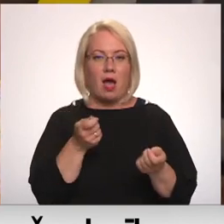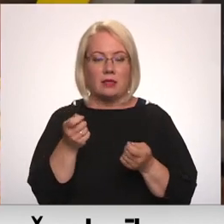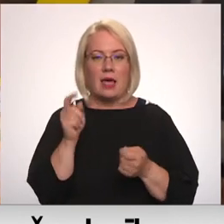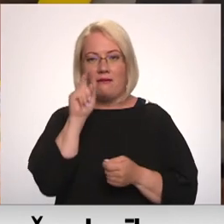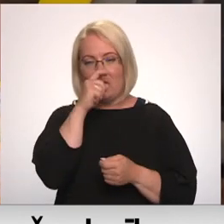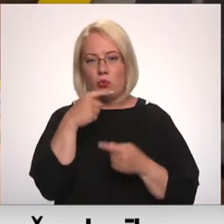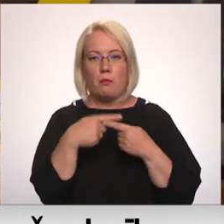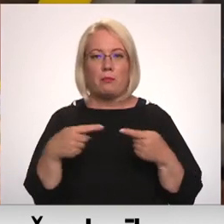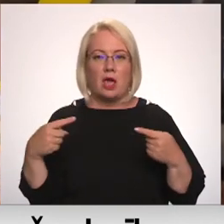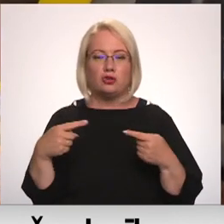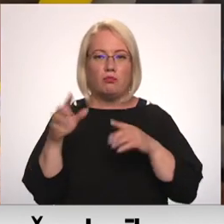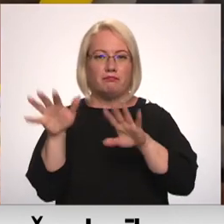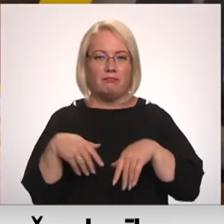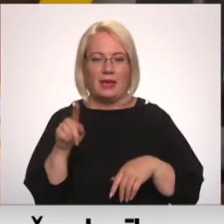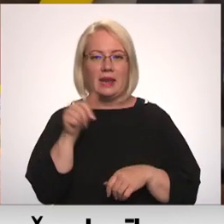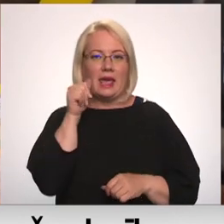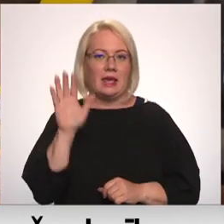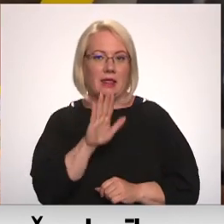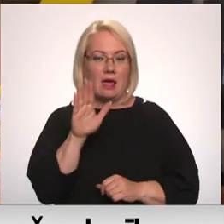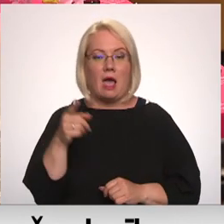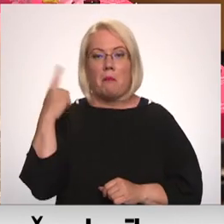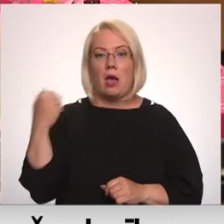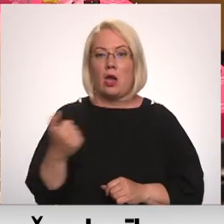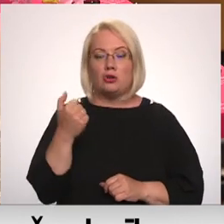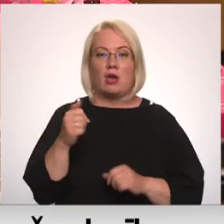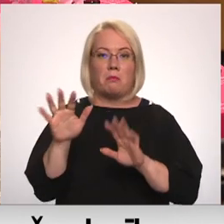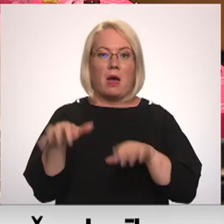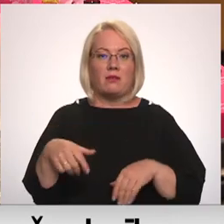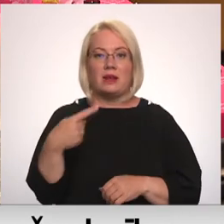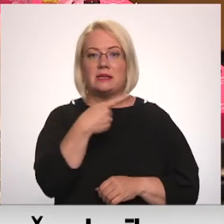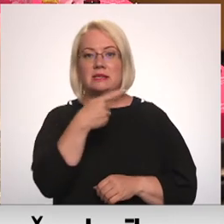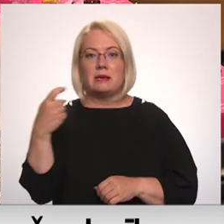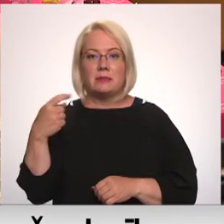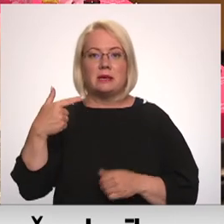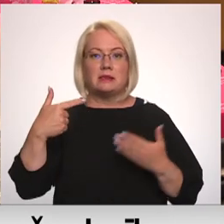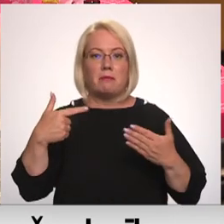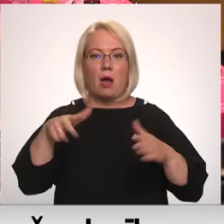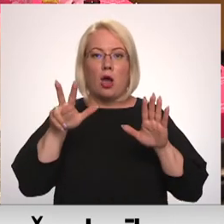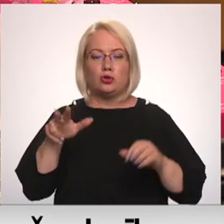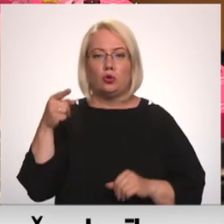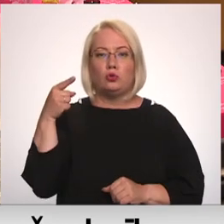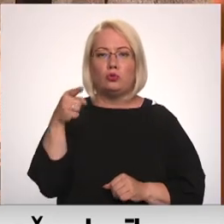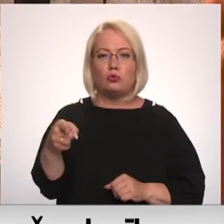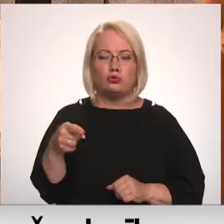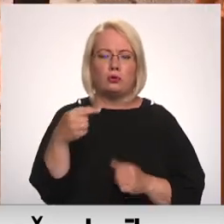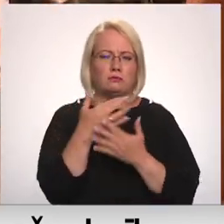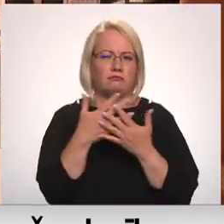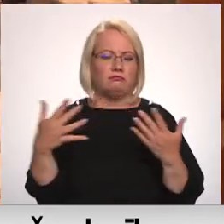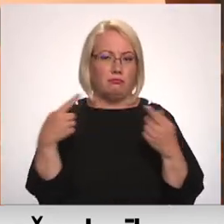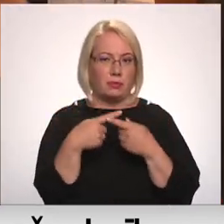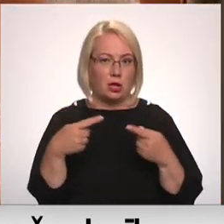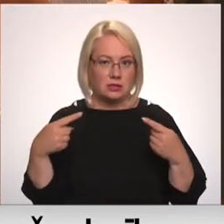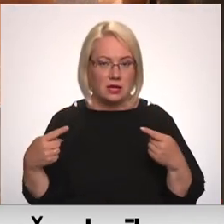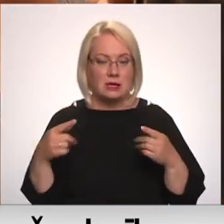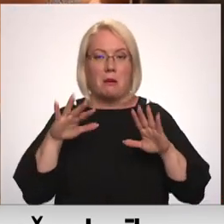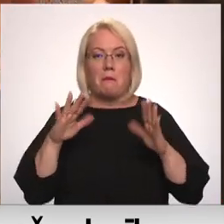pārtvēršanī Rīkdiena. Pagājušo gadu vienu muitnieki pārtvēra vairāk nekā 178 tūkstošus šādu preču vienību,